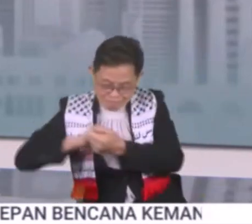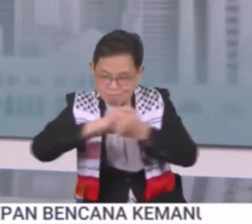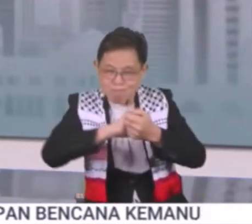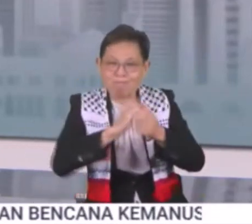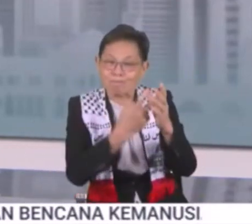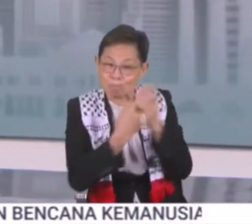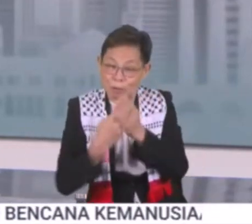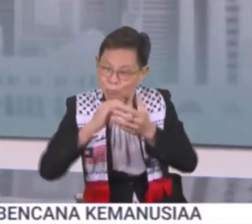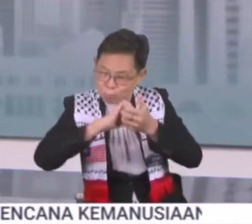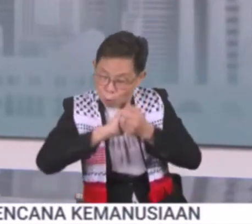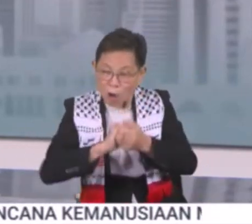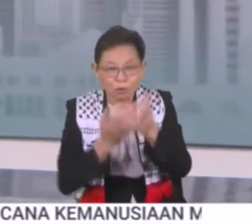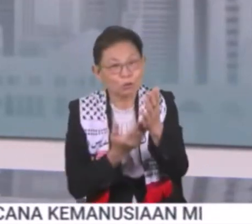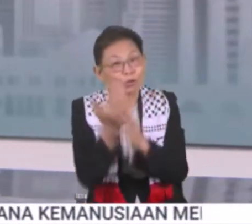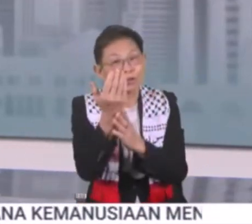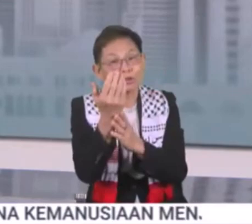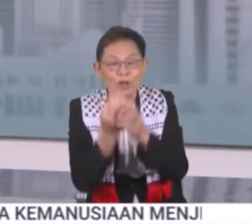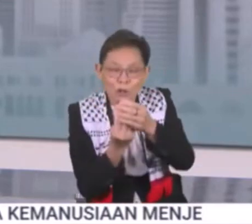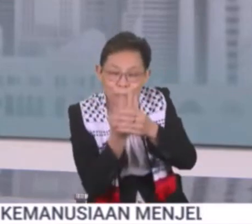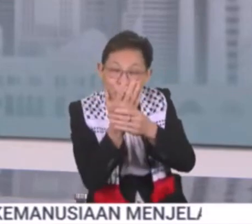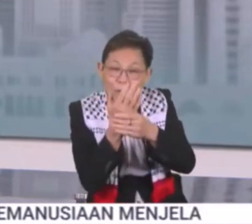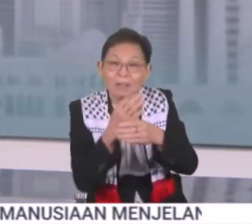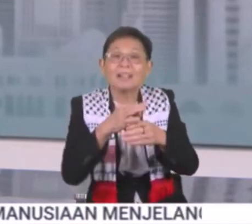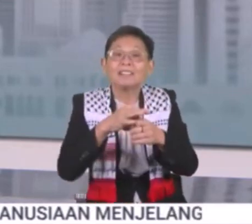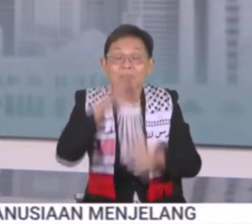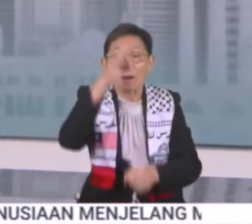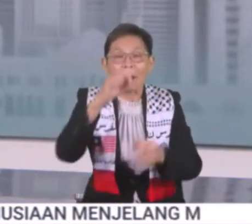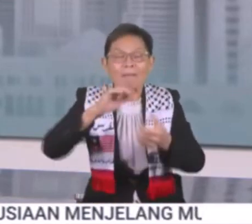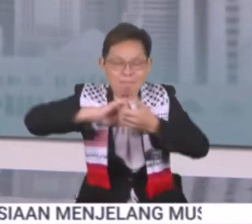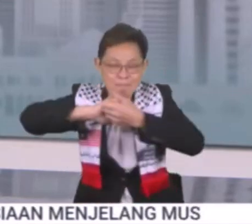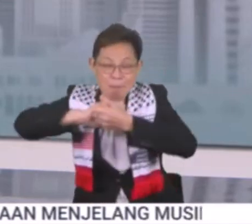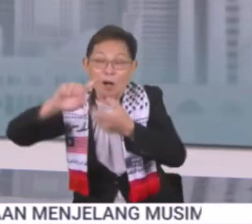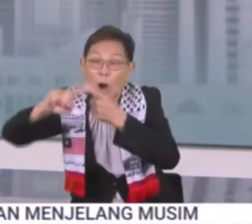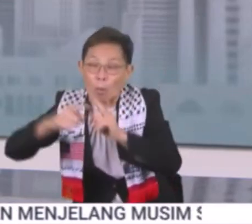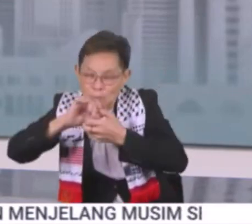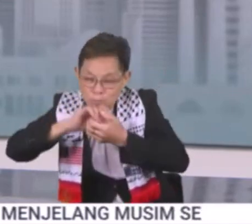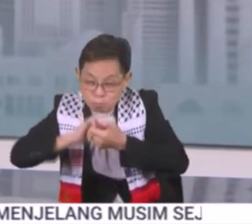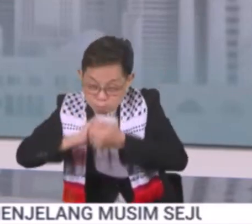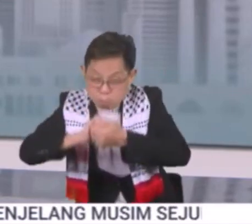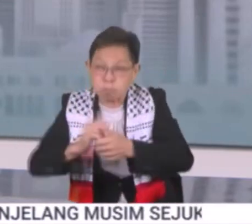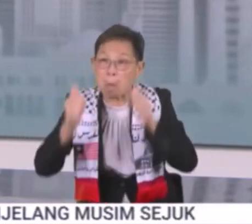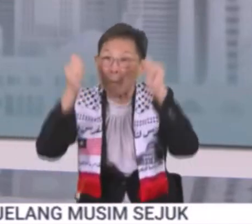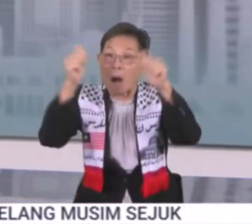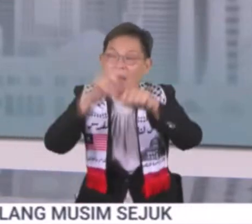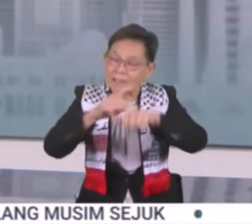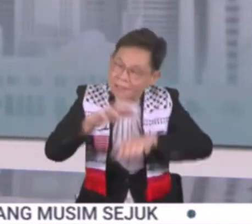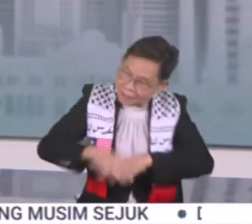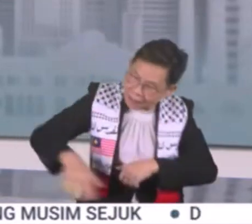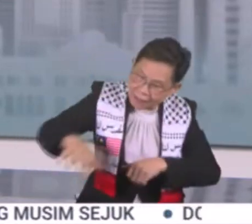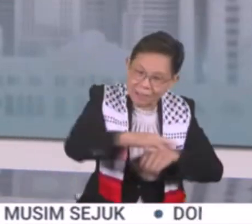perpaduan sekaligus memupuk semangat setia kawan yang tinggi dalam kalangan rakyat negara ini.